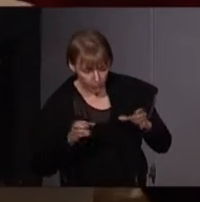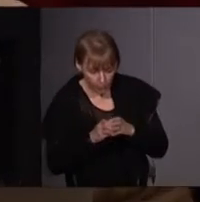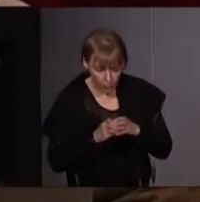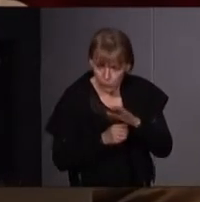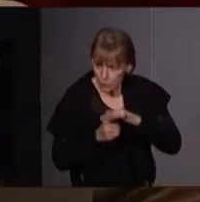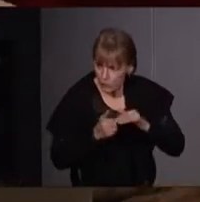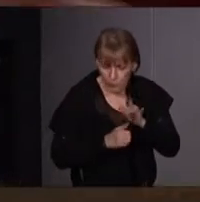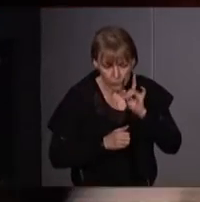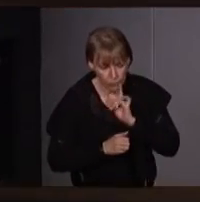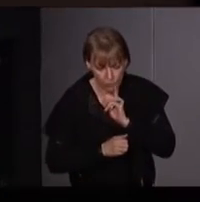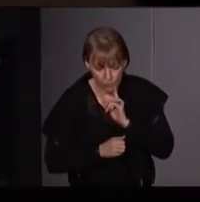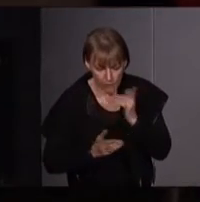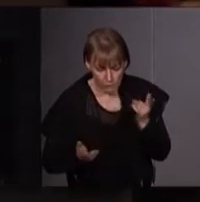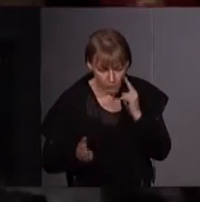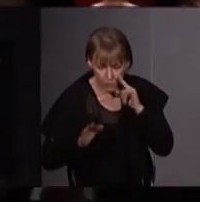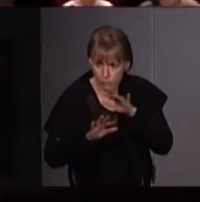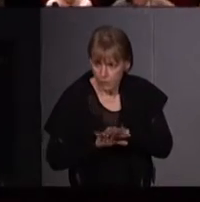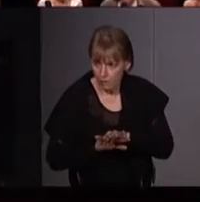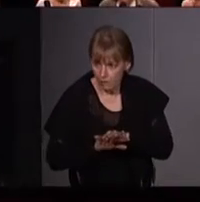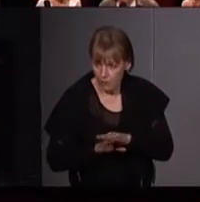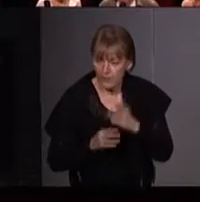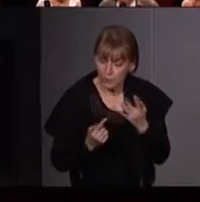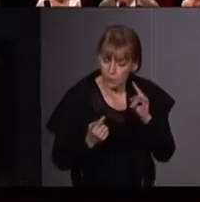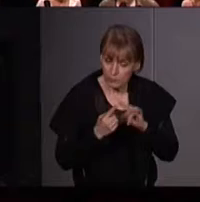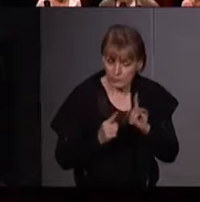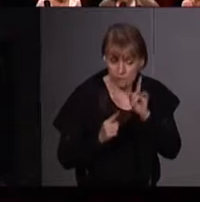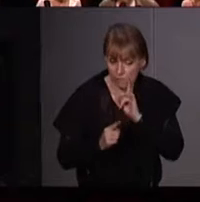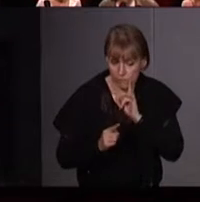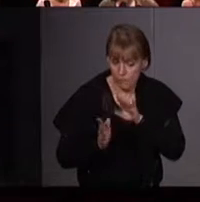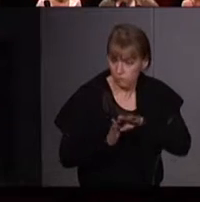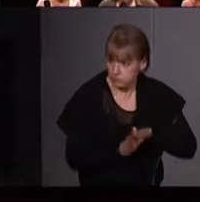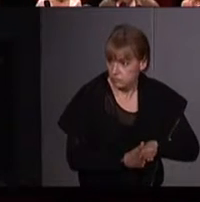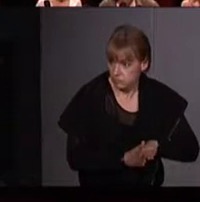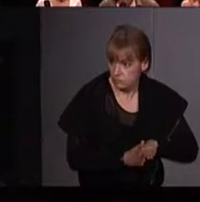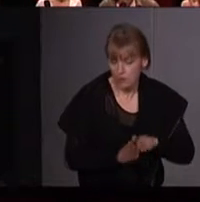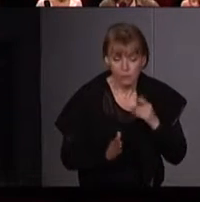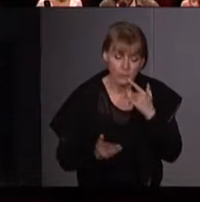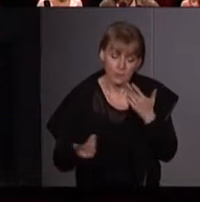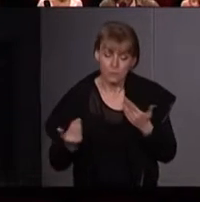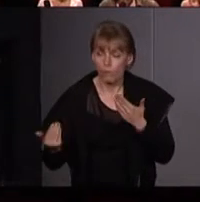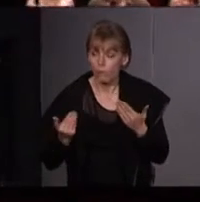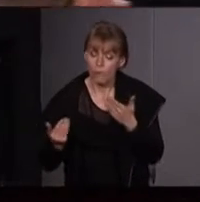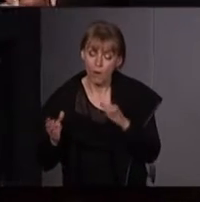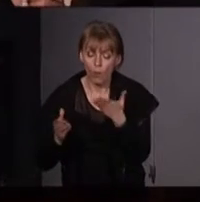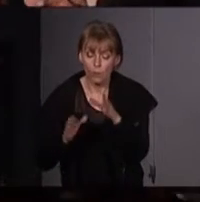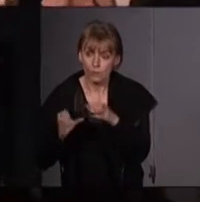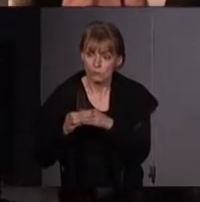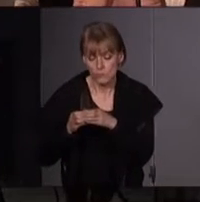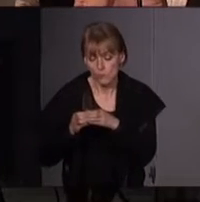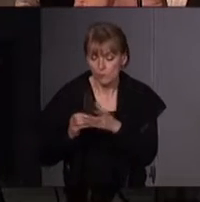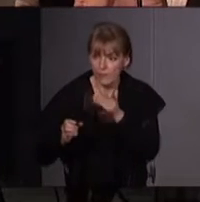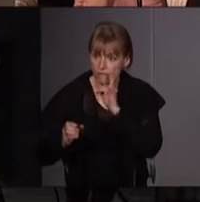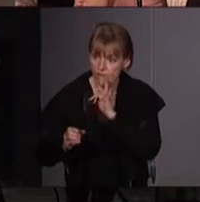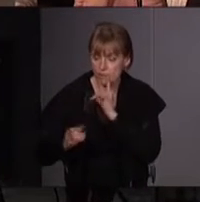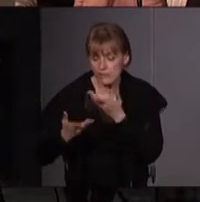et dans les actions sociales, et le mouvement écoféministe encore plus que les mouvements féministes simples. Mais on se